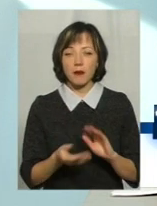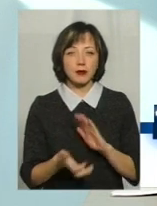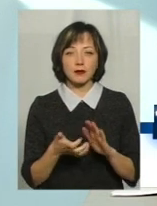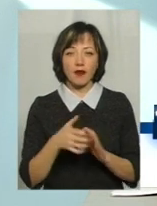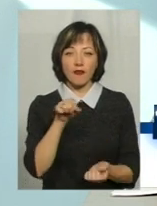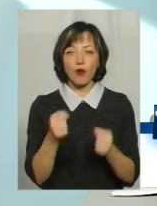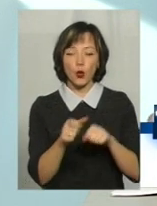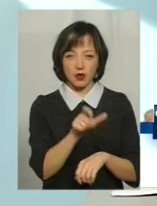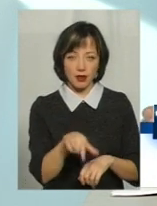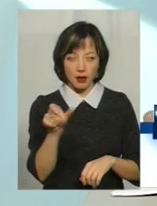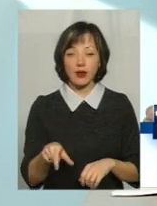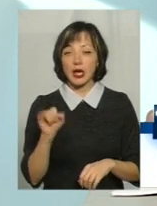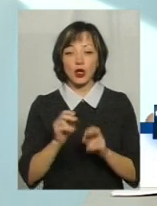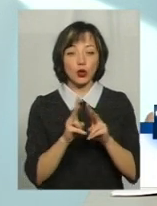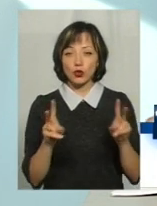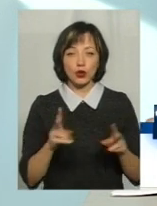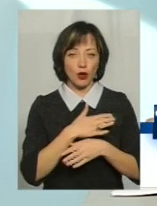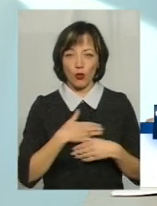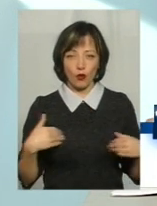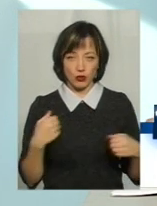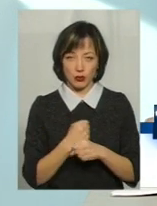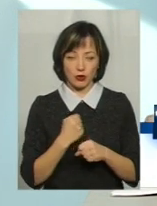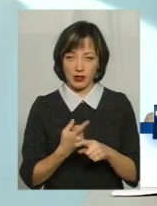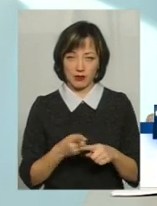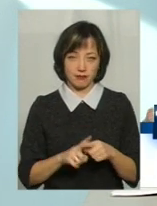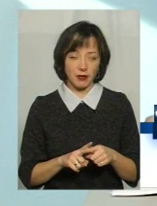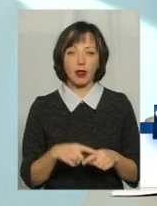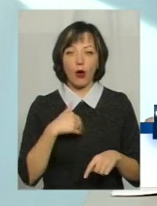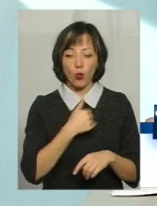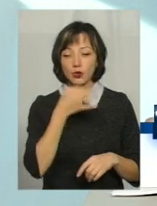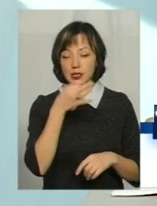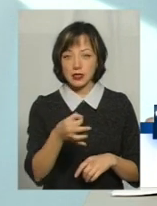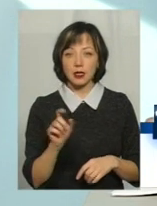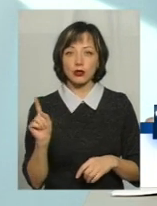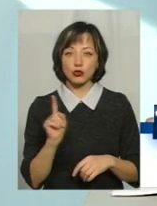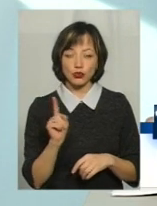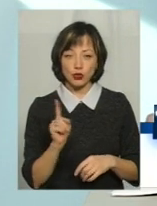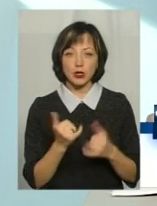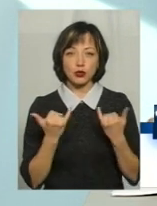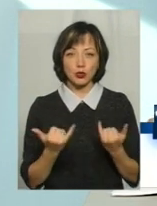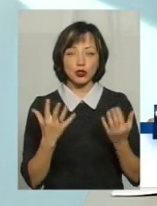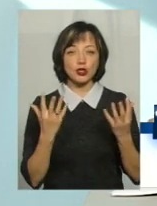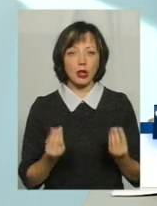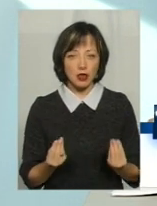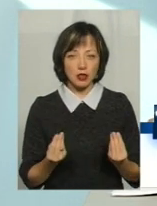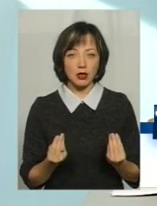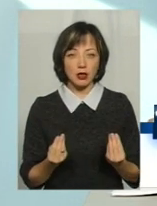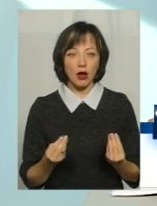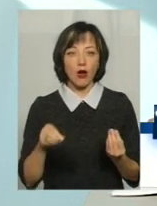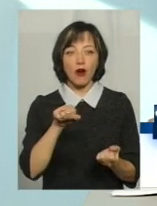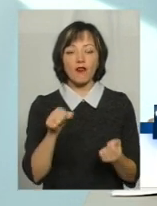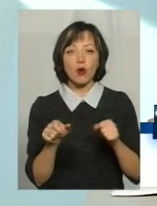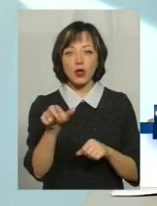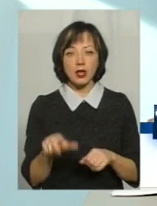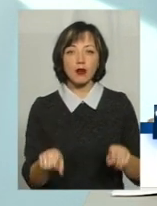водіїв, і ніхто чомусь не хоче йти на цю роботу. Я хочу сказати, що на сьогоднішній день водій